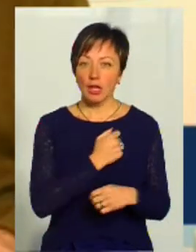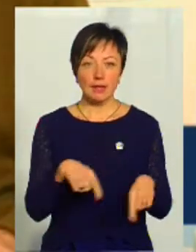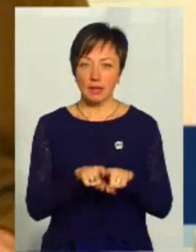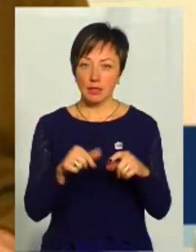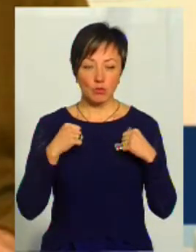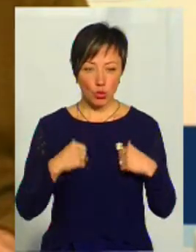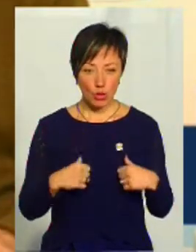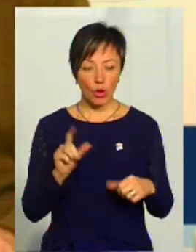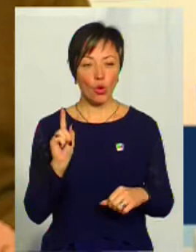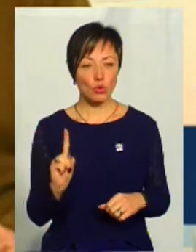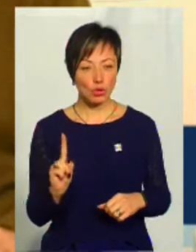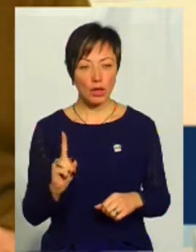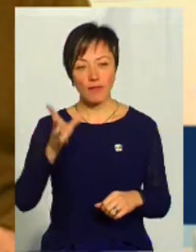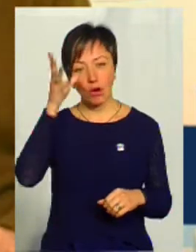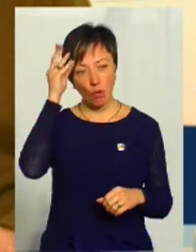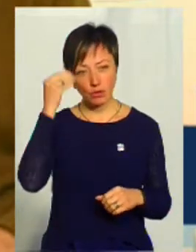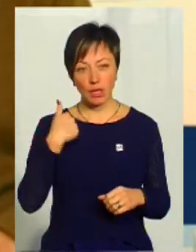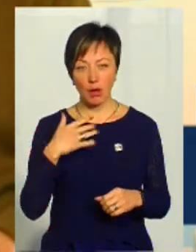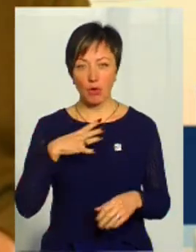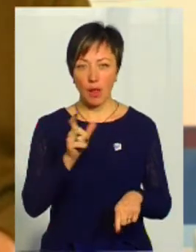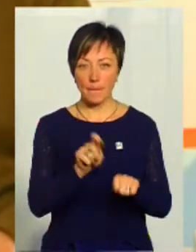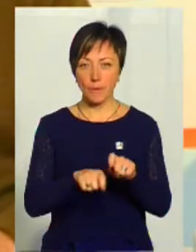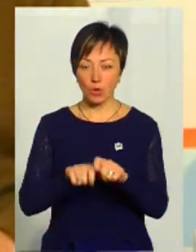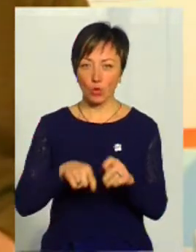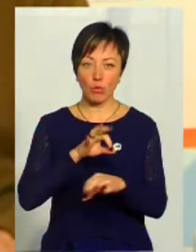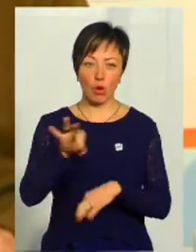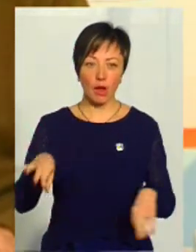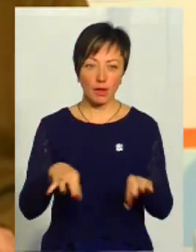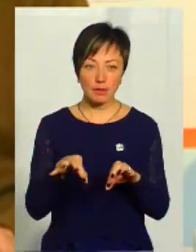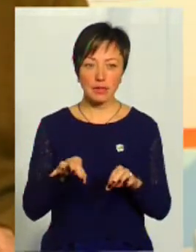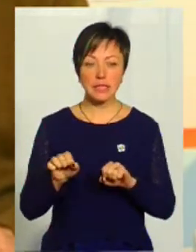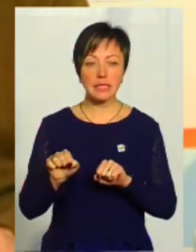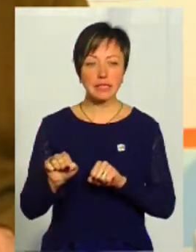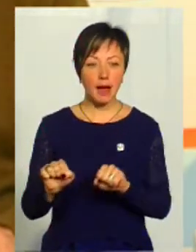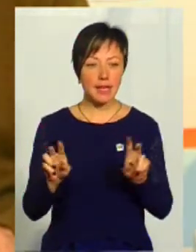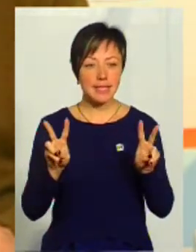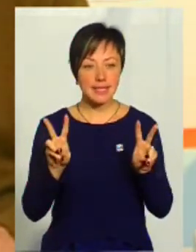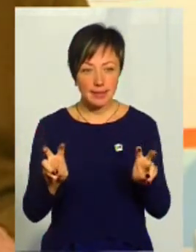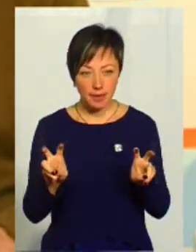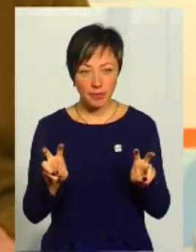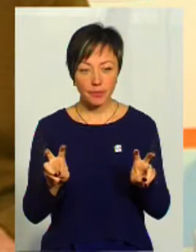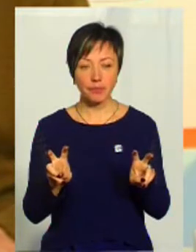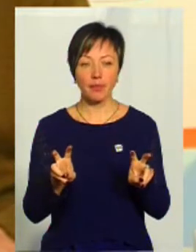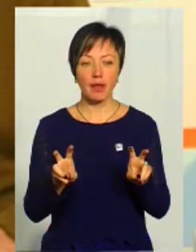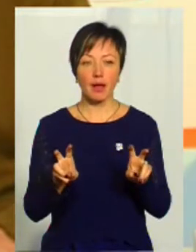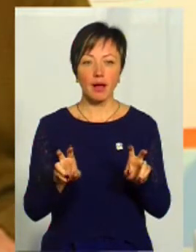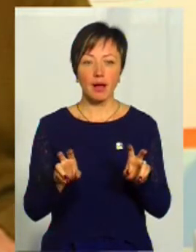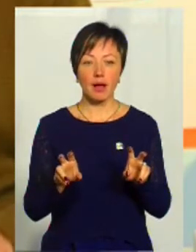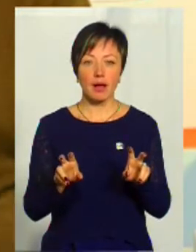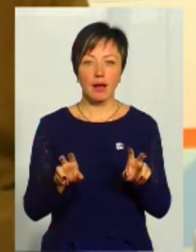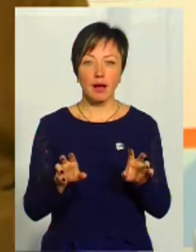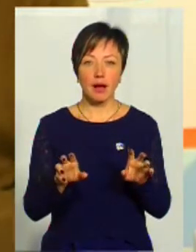не настільки спокійно. Хоча, враховуючи, що я була монітором в проєкті захисти асоціації